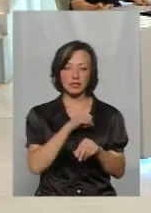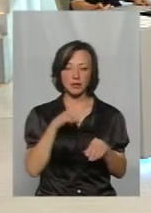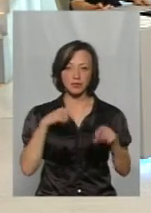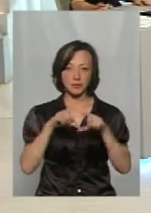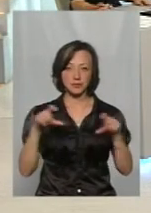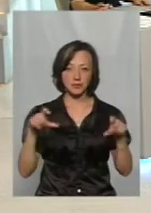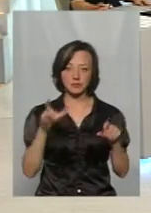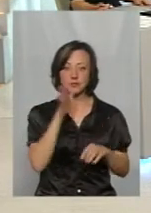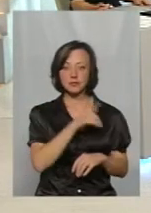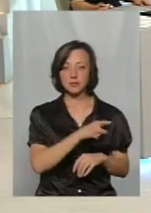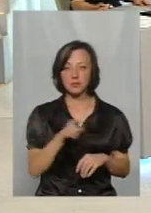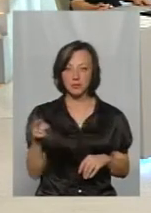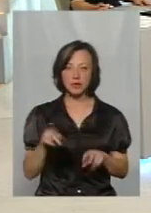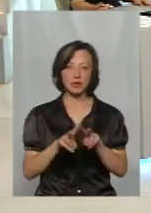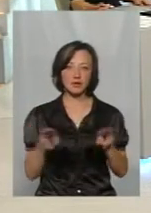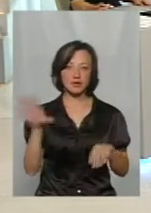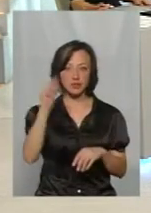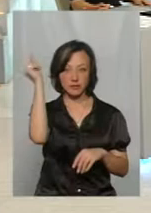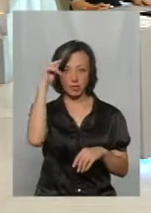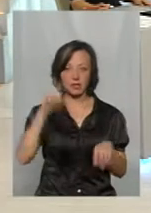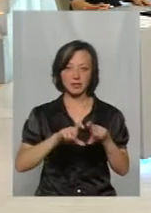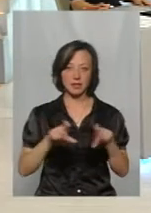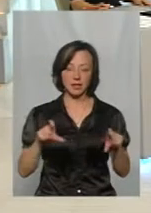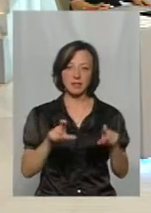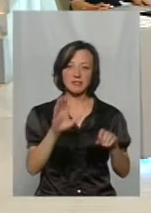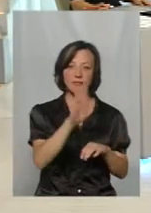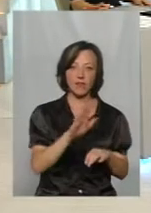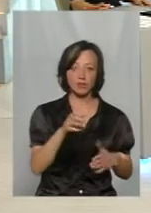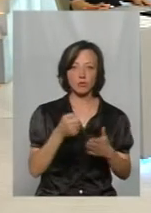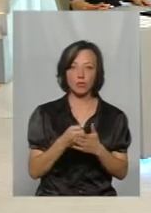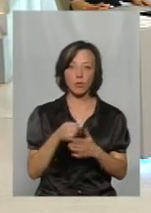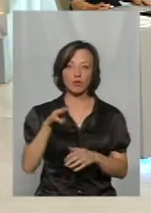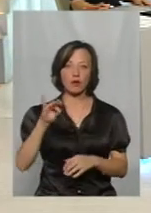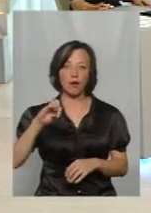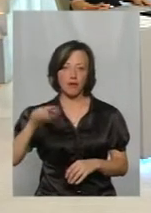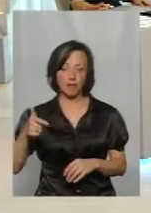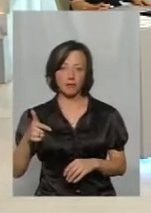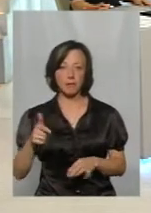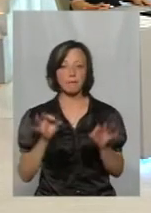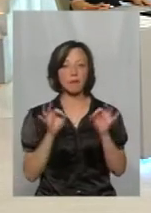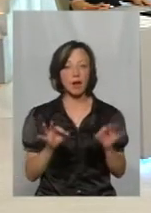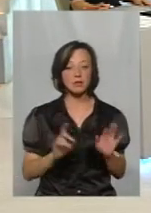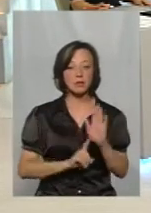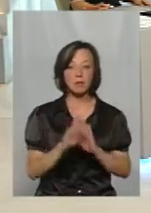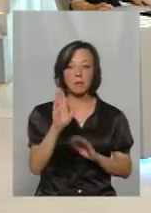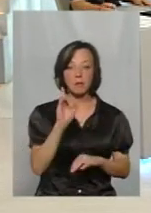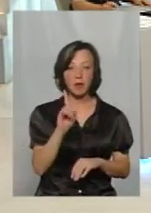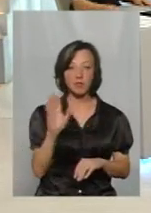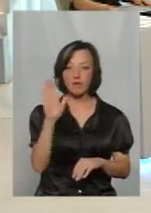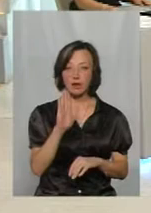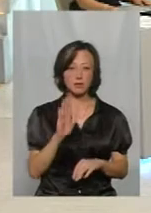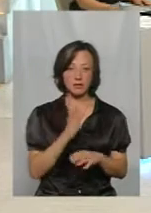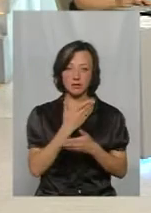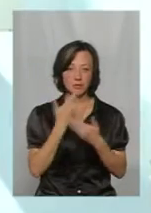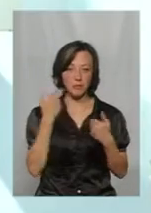Навчальний період такий, як і всіх навчальних закладах. З вересня по травень. Правда, ми з 1 вересня безпосередньо не